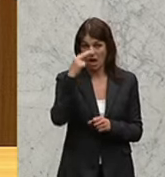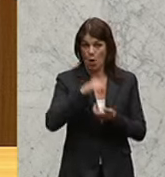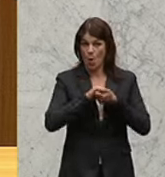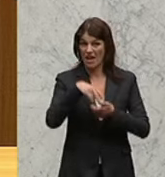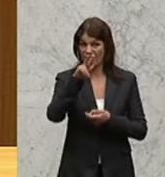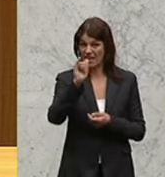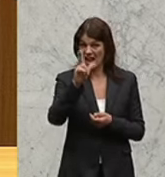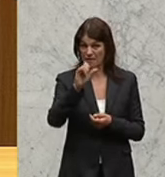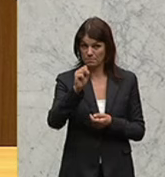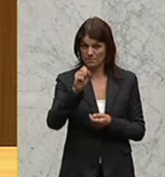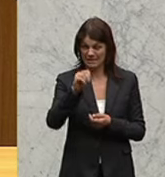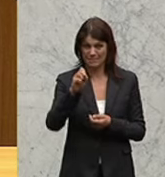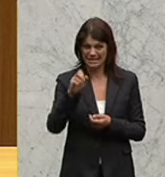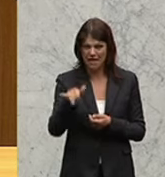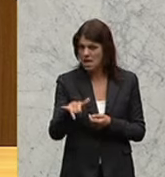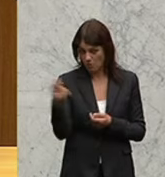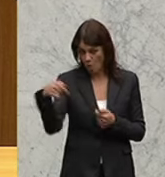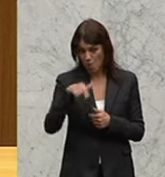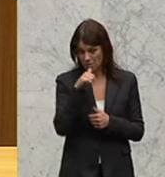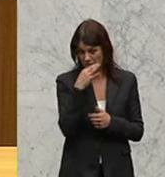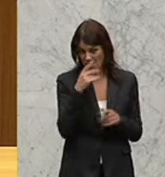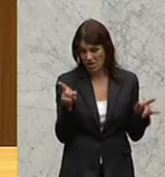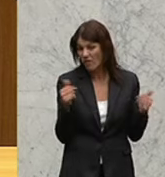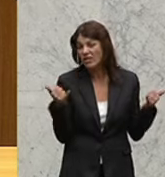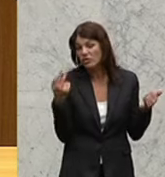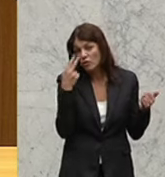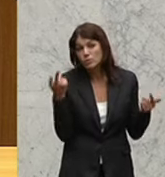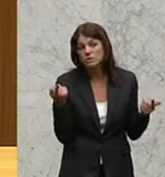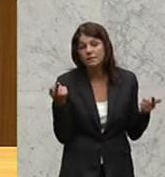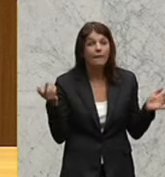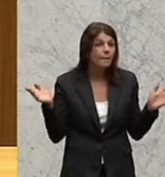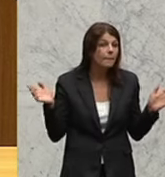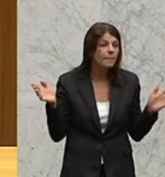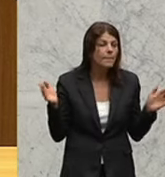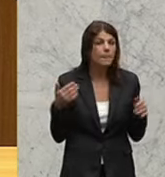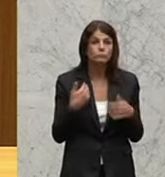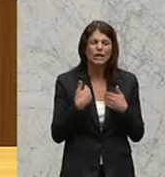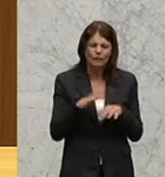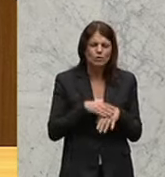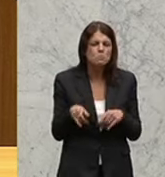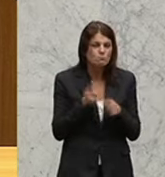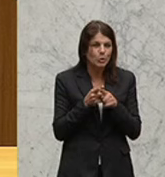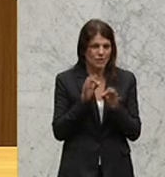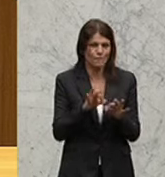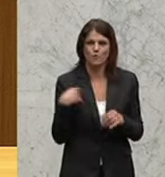offensichtlich nicht reden. Oder wie sehe ich das dann? Also ich glaube, es tut uns gut,